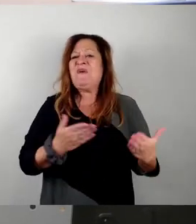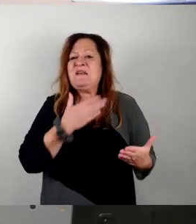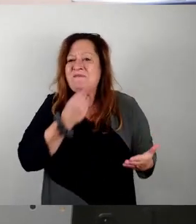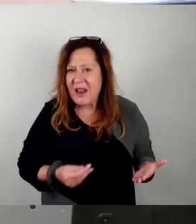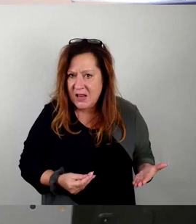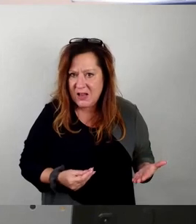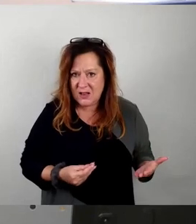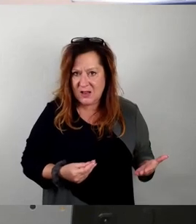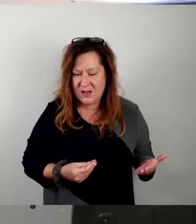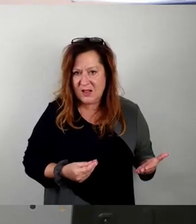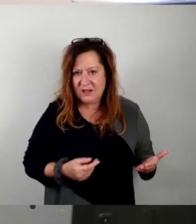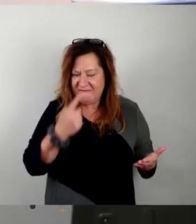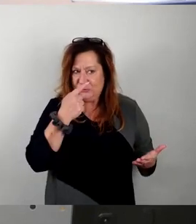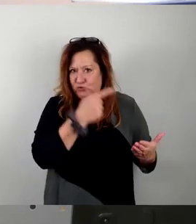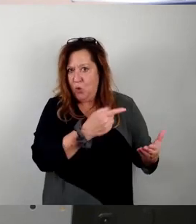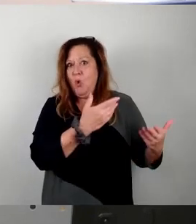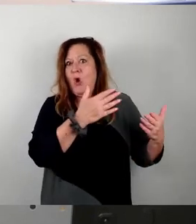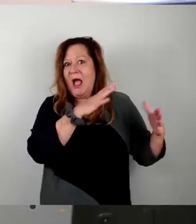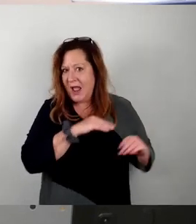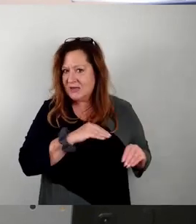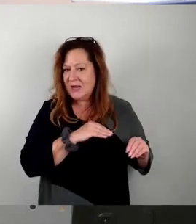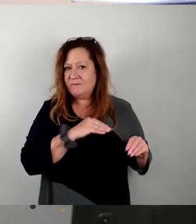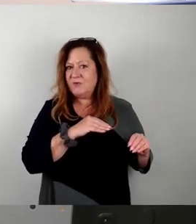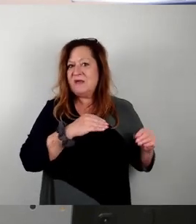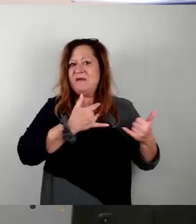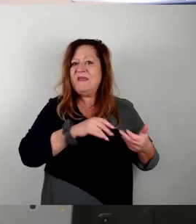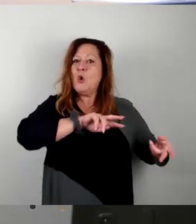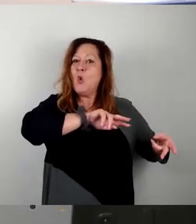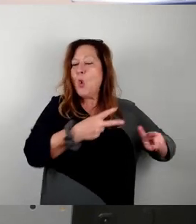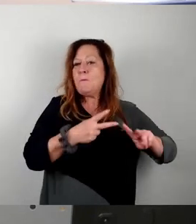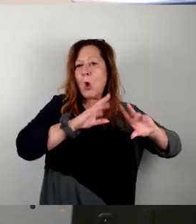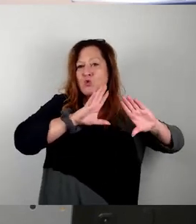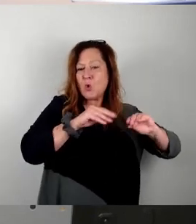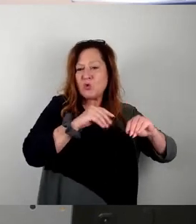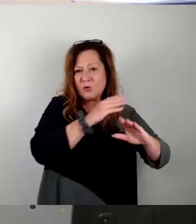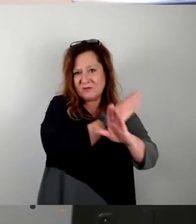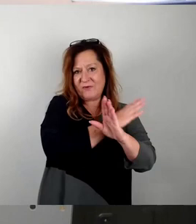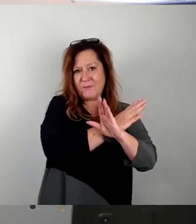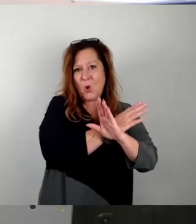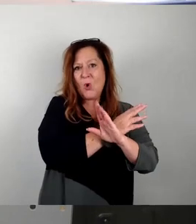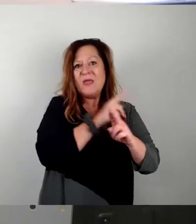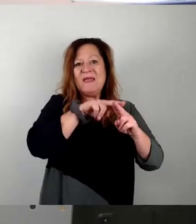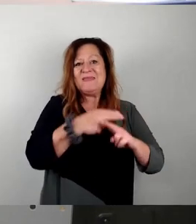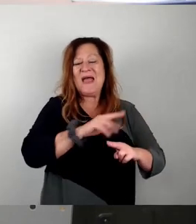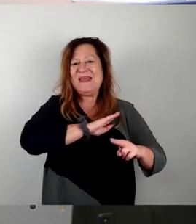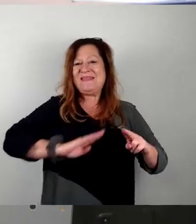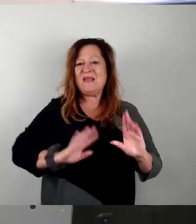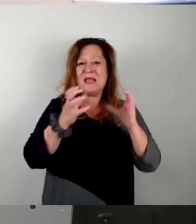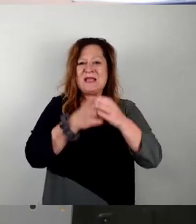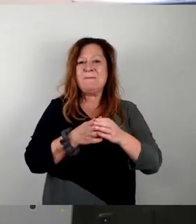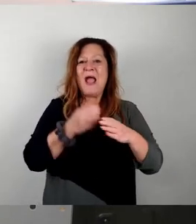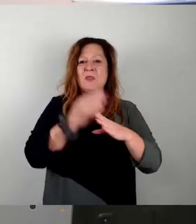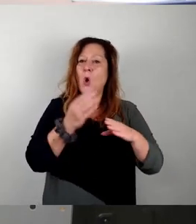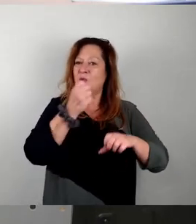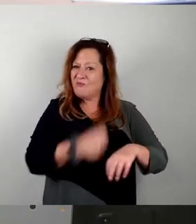angenommen wurde, dass es quasi eine Art Umnutzungsverbot gibt, dann ist das ein Verstoß gegen die sächsische Gemeindeordnung. Und die